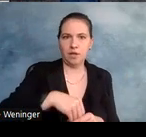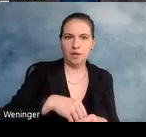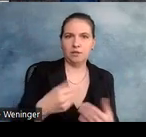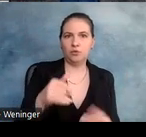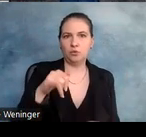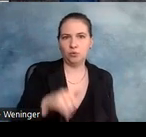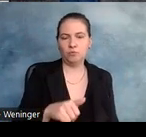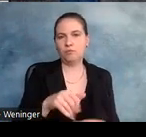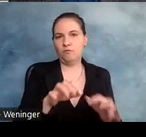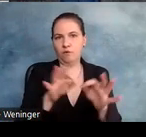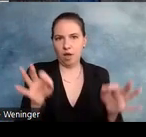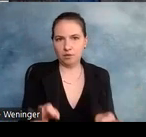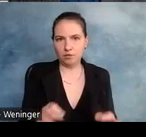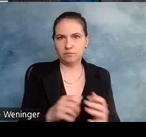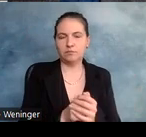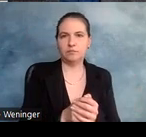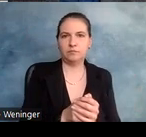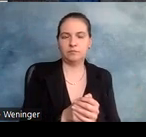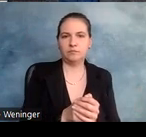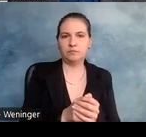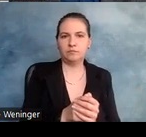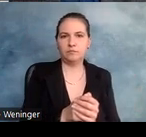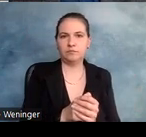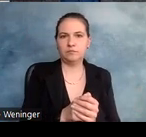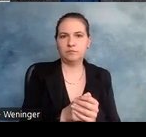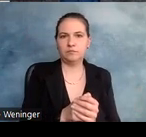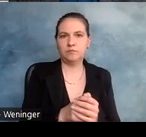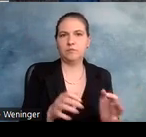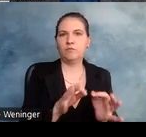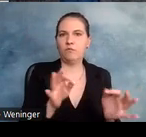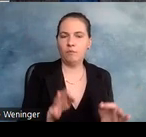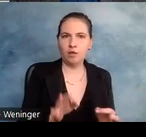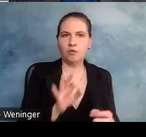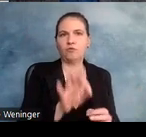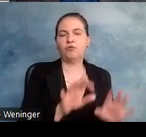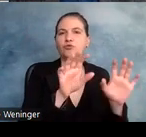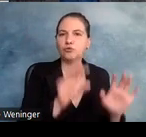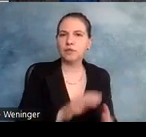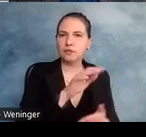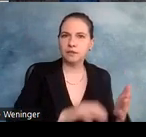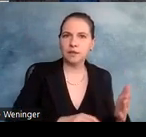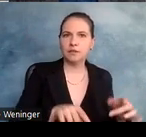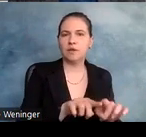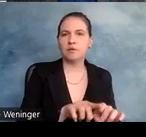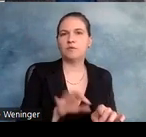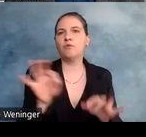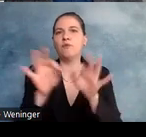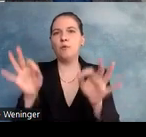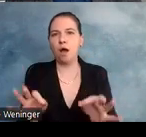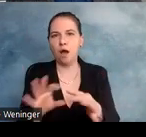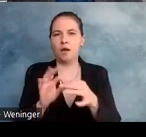Und da werde ich gleich noch mehr dazu sagen. Also, welche Formate eignen sich für strukturierten Text, welche für Formulare, für